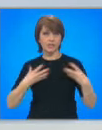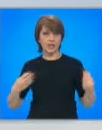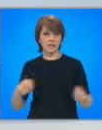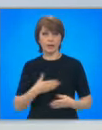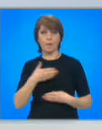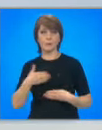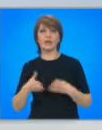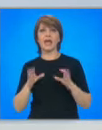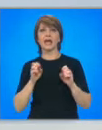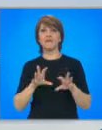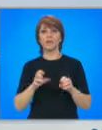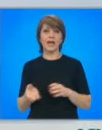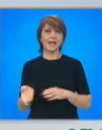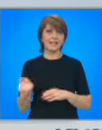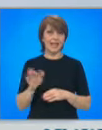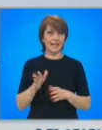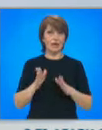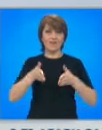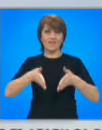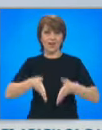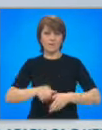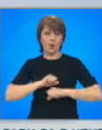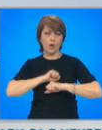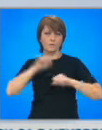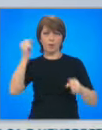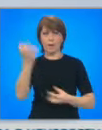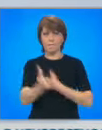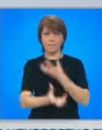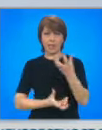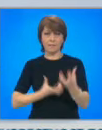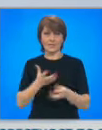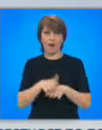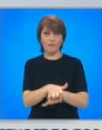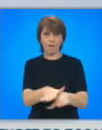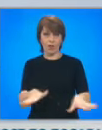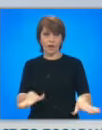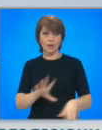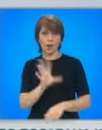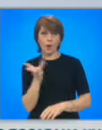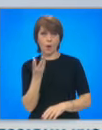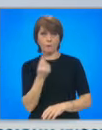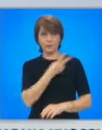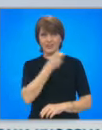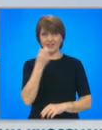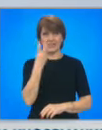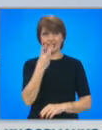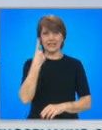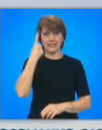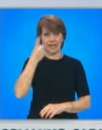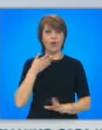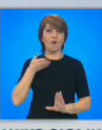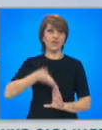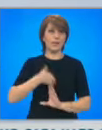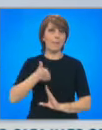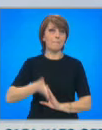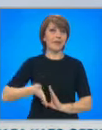последна информация, след като феррибот избухна в пламъци през нощта в Юнийско море. Общо 231 са били пътниците на